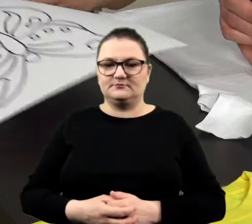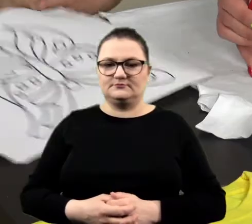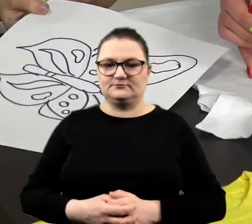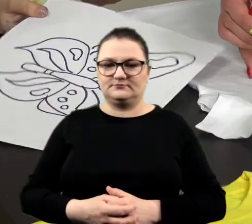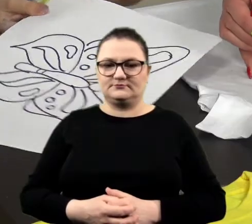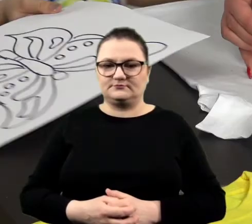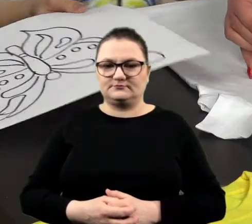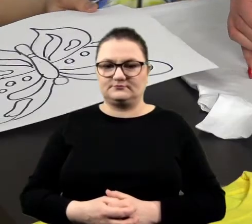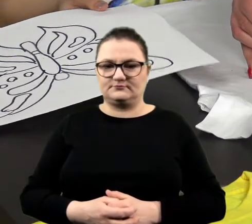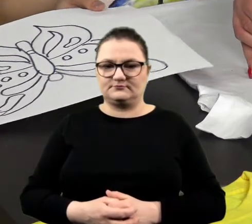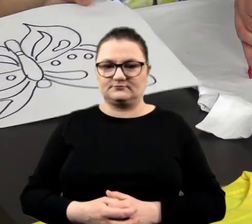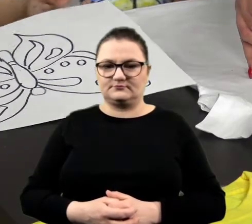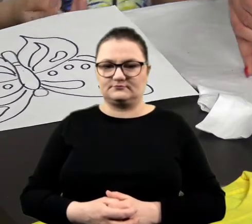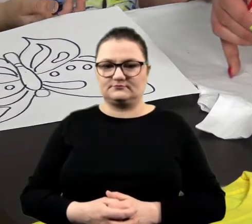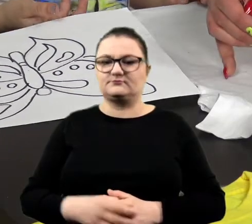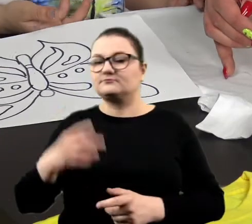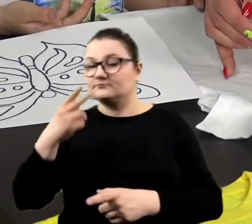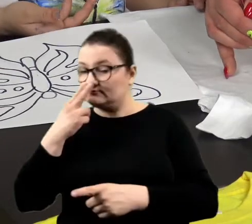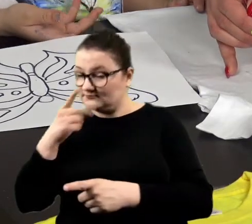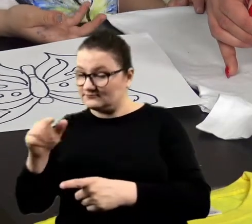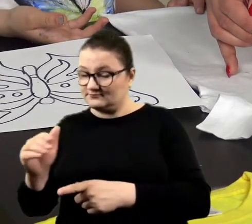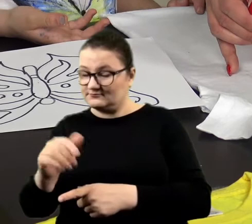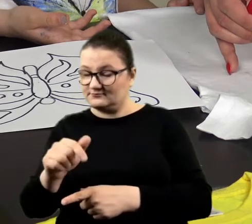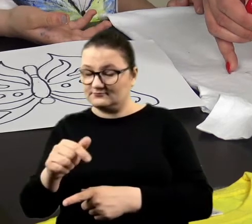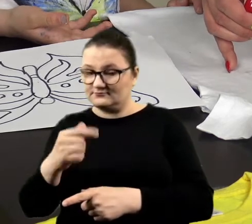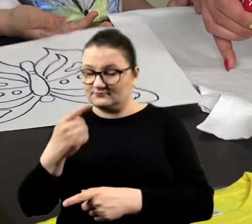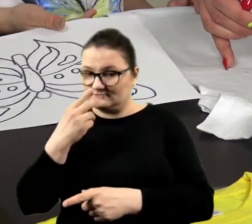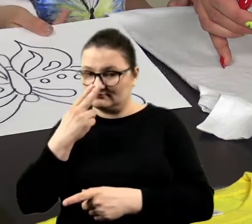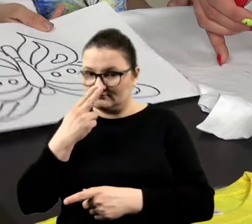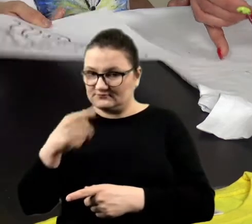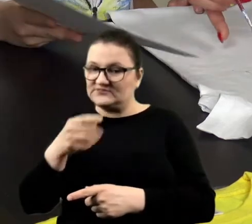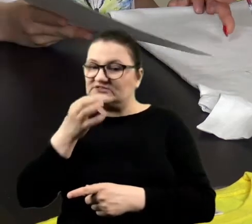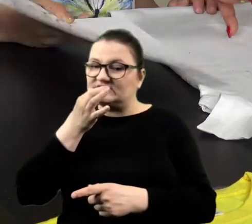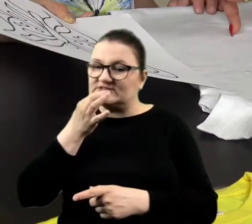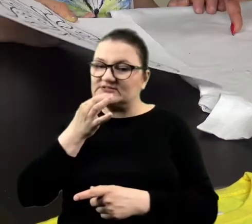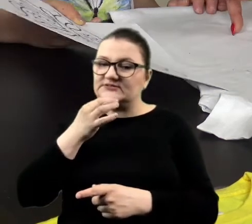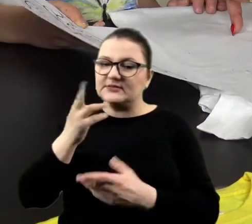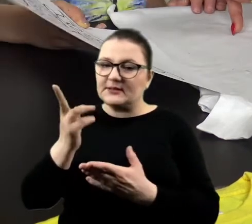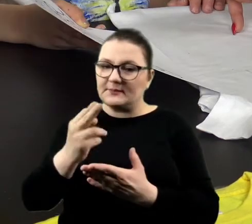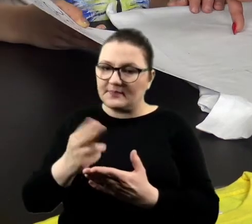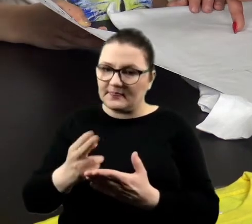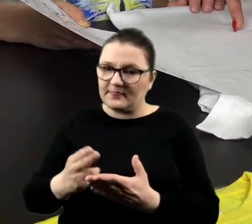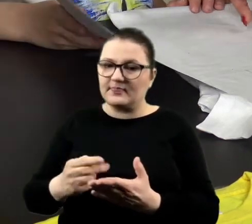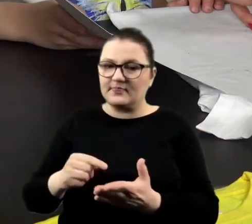Helcia, proszę, żebyś pokatrzyła. Czyli robimy cieniutko, tak, żeby...